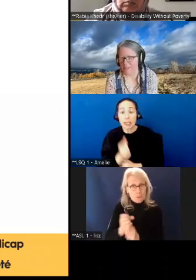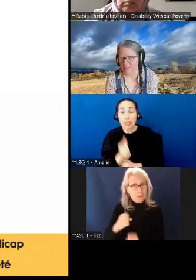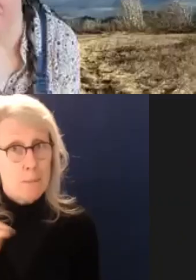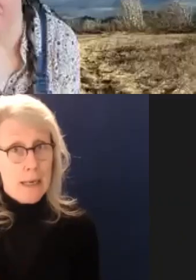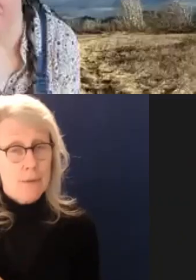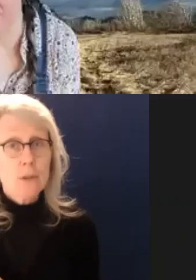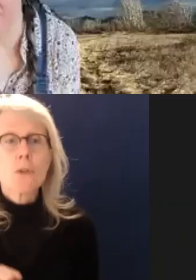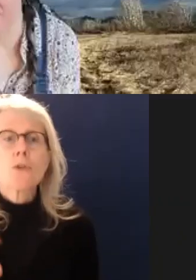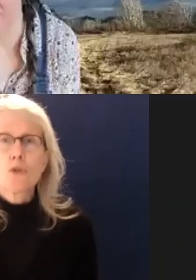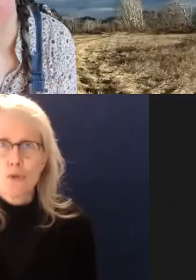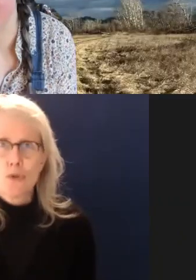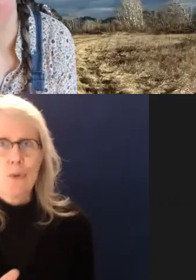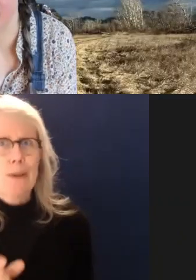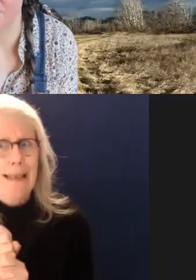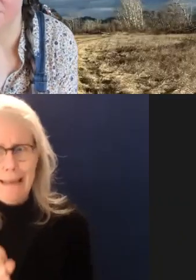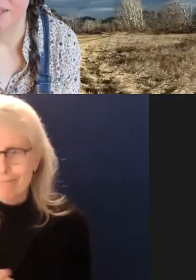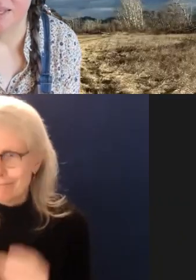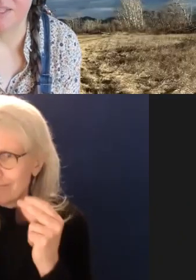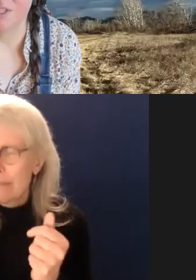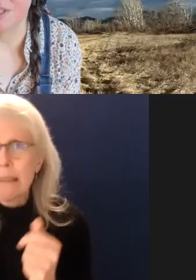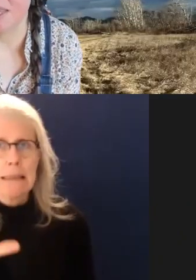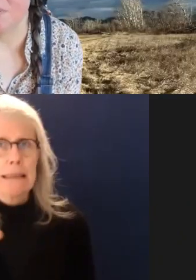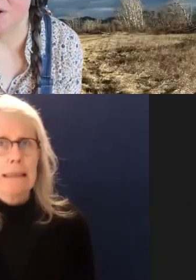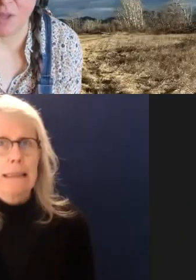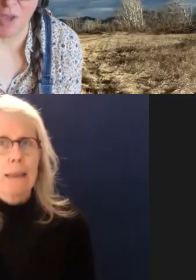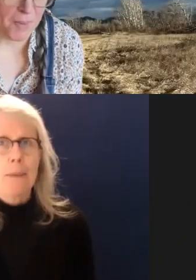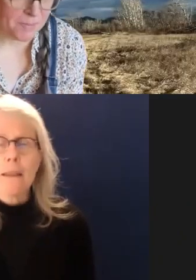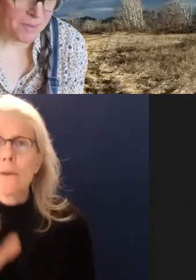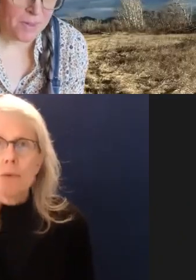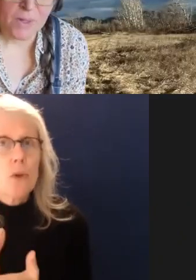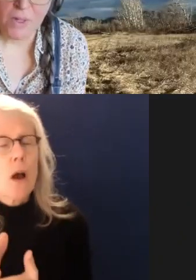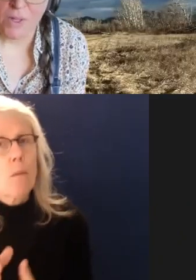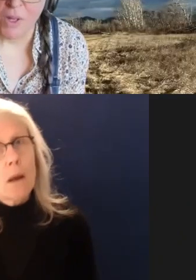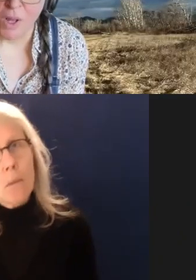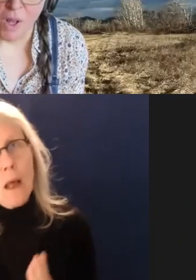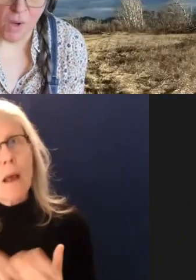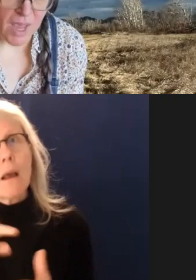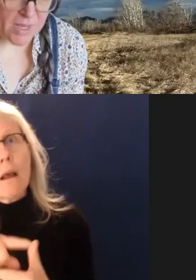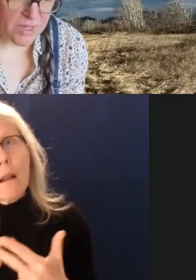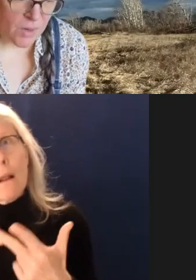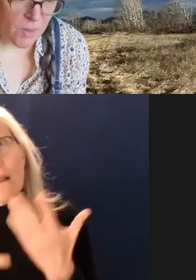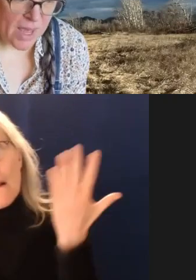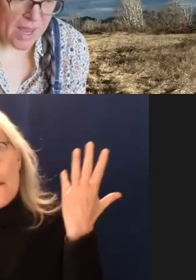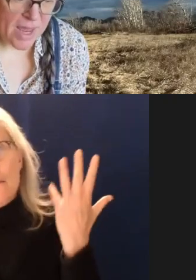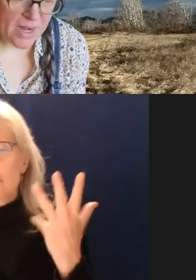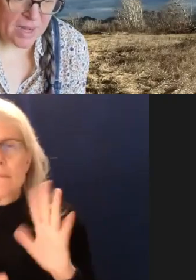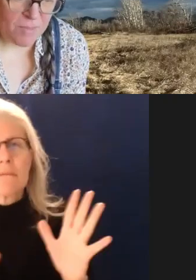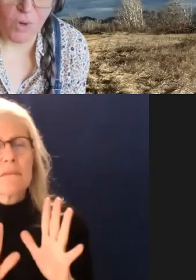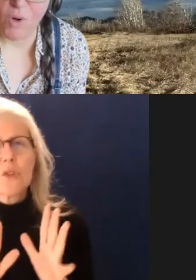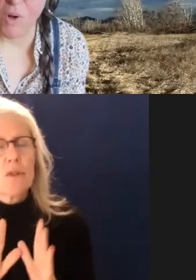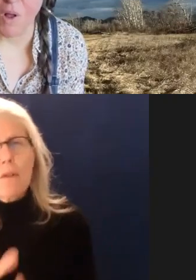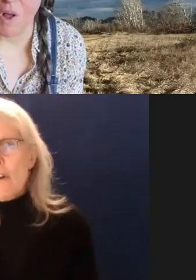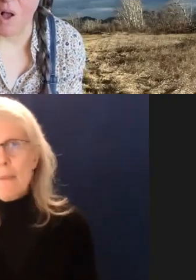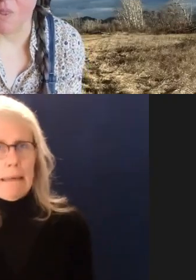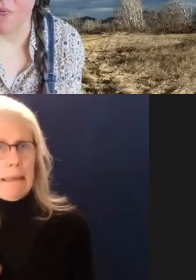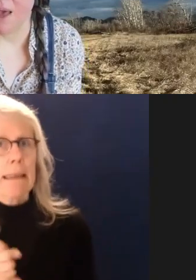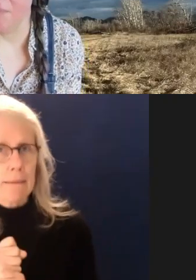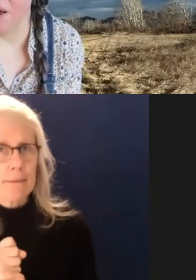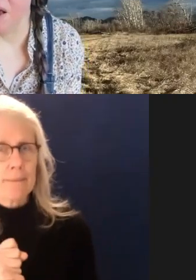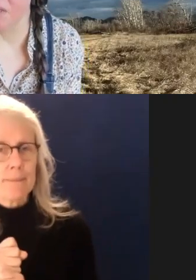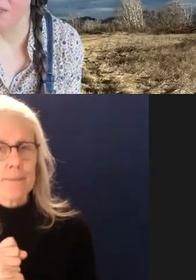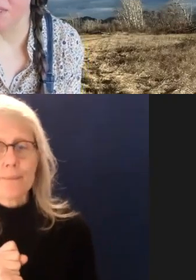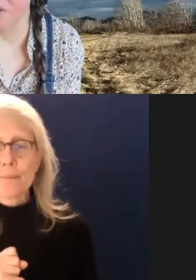provinciale ou territoriale, vous devriez automatiquement recevoir la prestation fédérale.